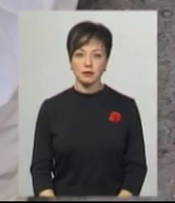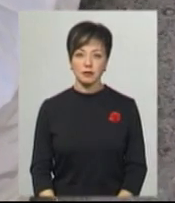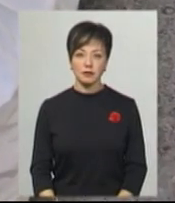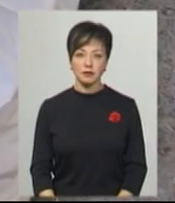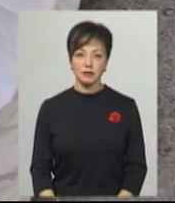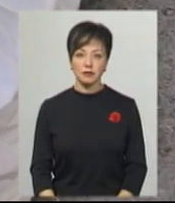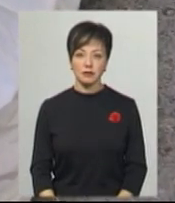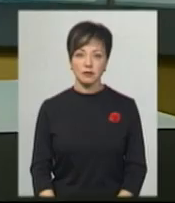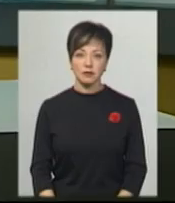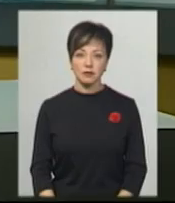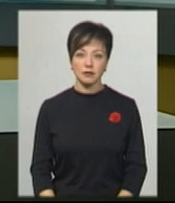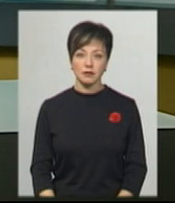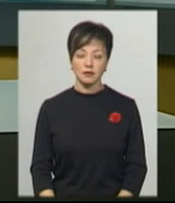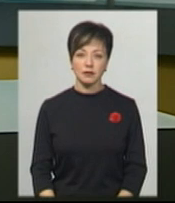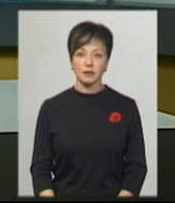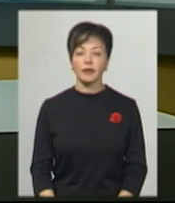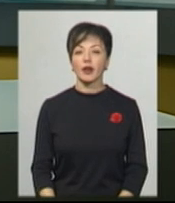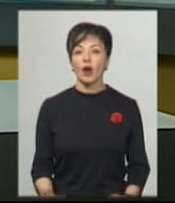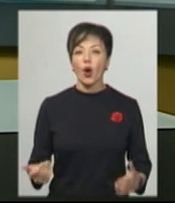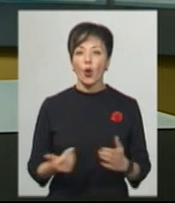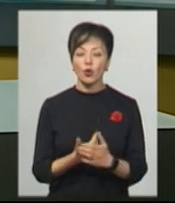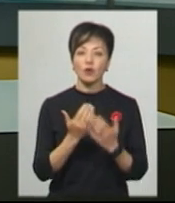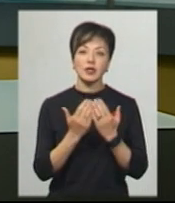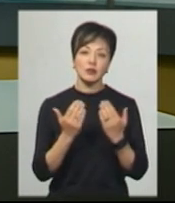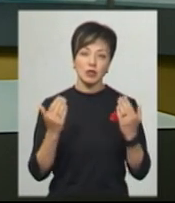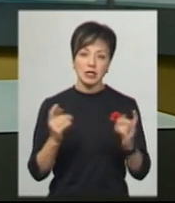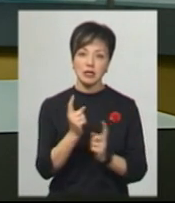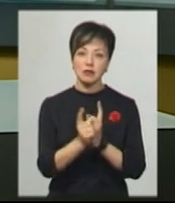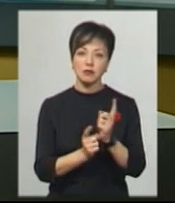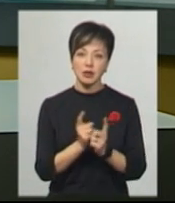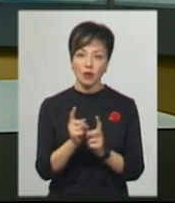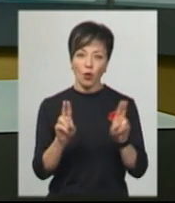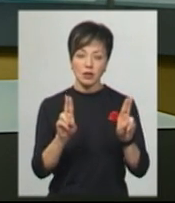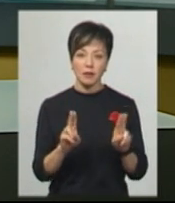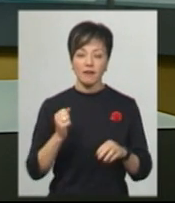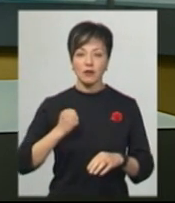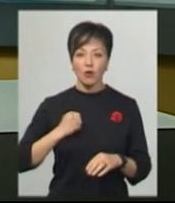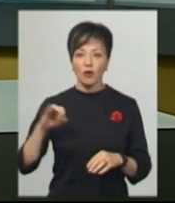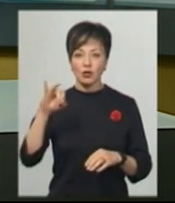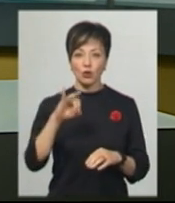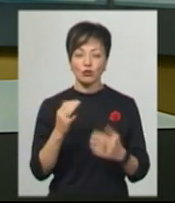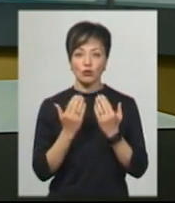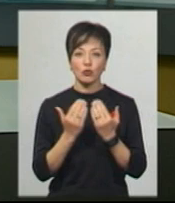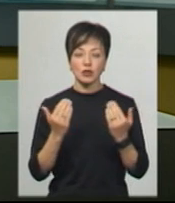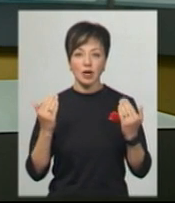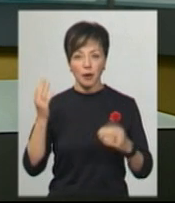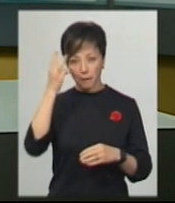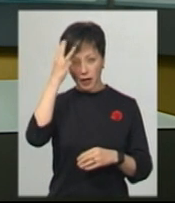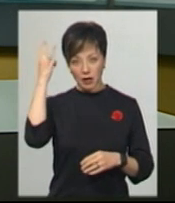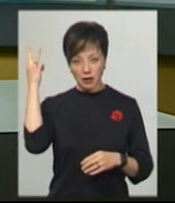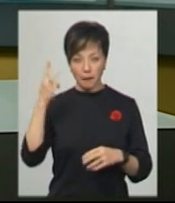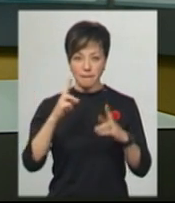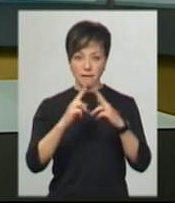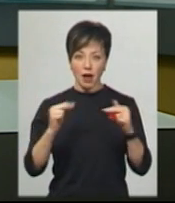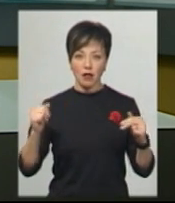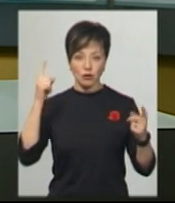Хмельницький. Оновлюють експозицію та змінюють концепцію Військового історичного музею панорами Хмельницького палацу